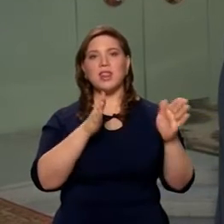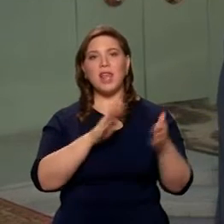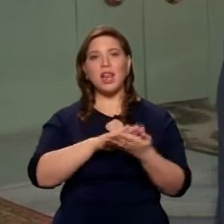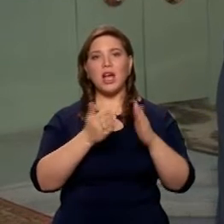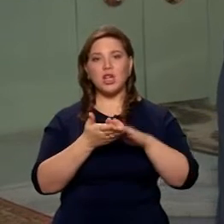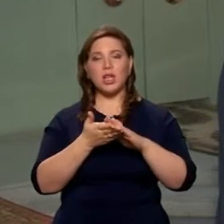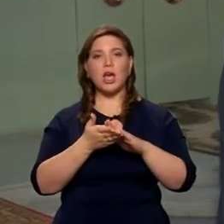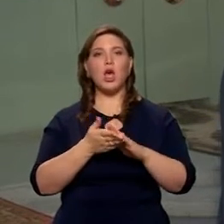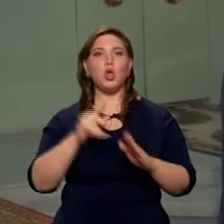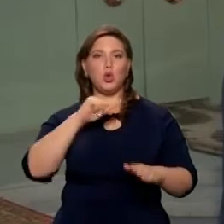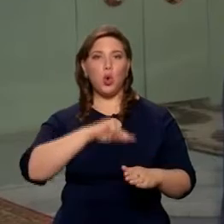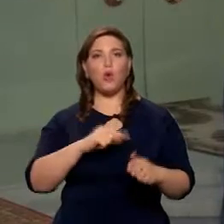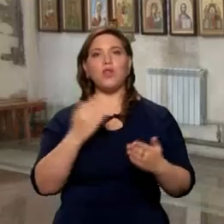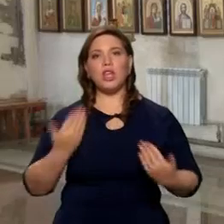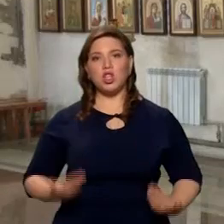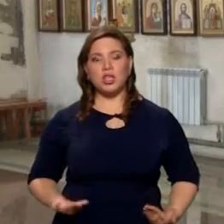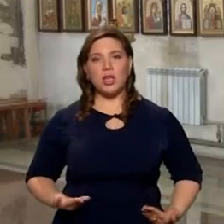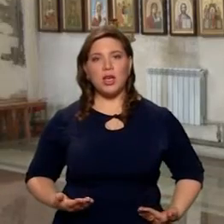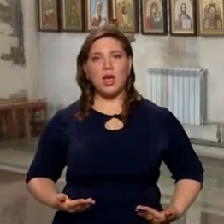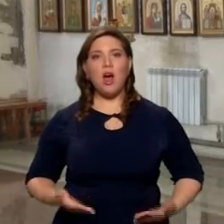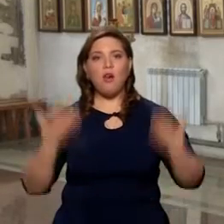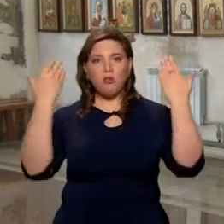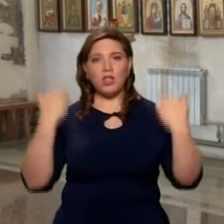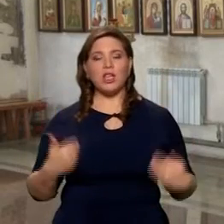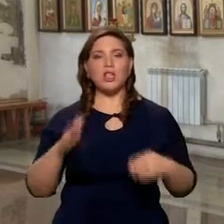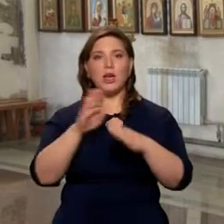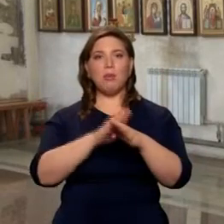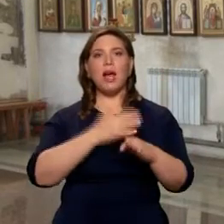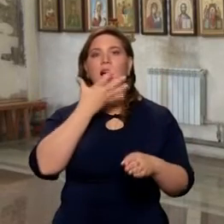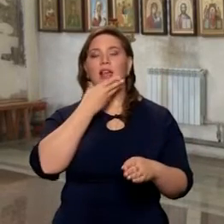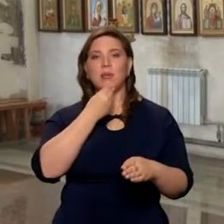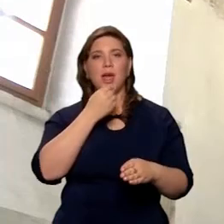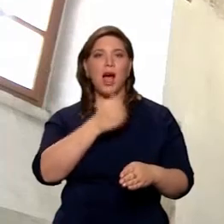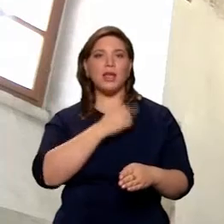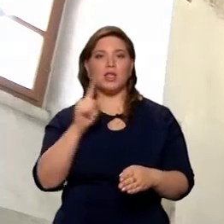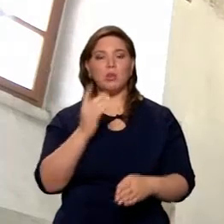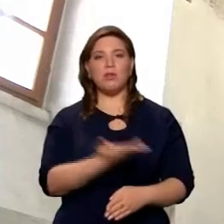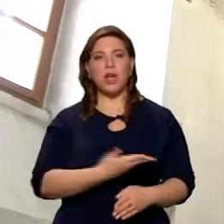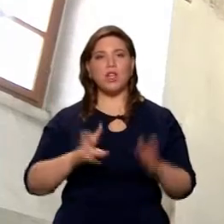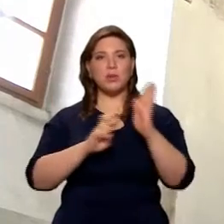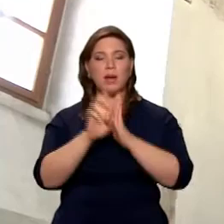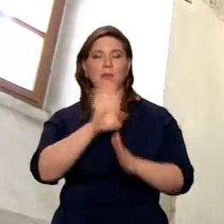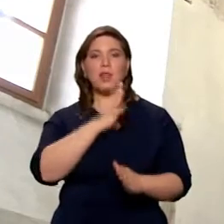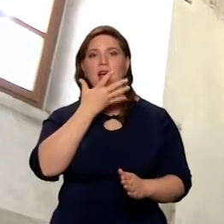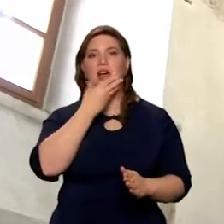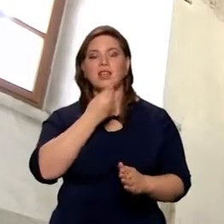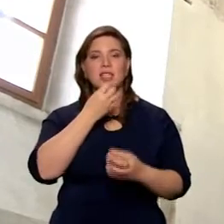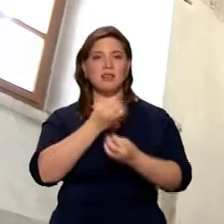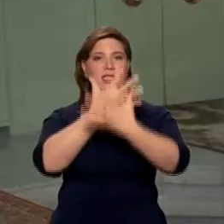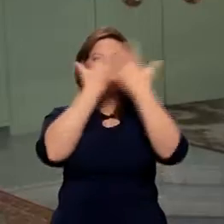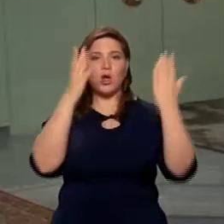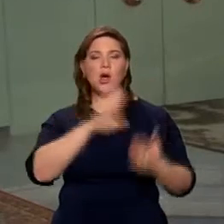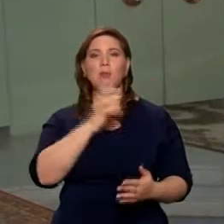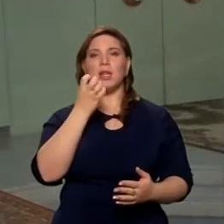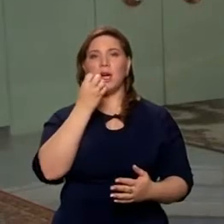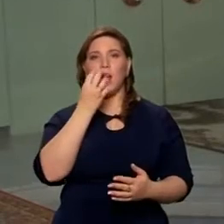значит, и, значит, внешние благолепия. Ну, хотелось, чтобы в нашем храме там было красиво, там, и светло, и был хороший